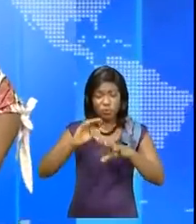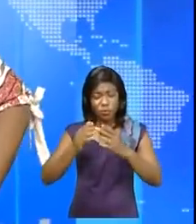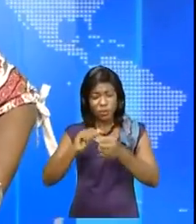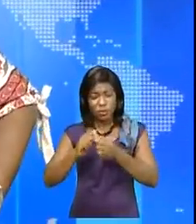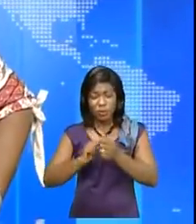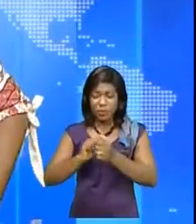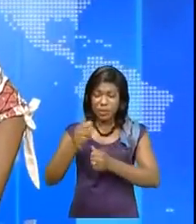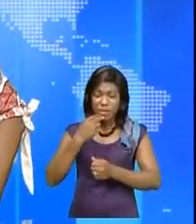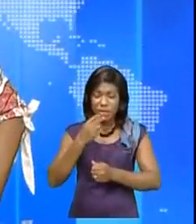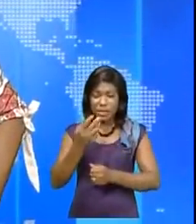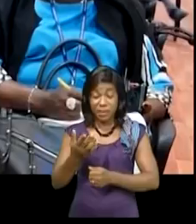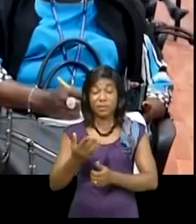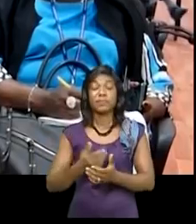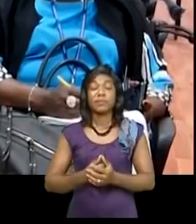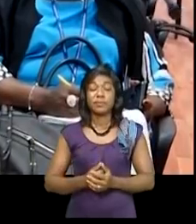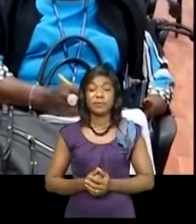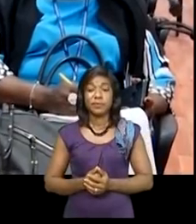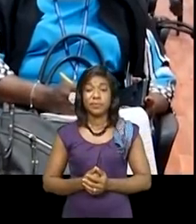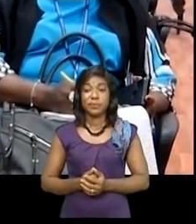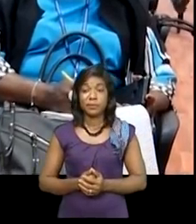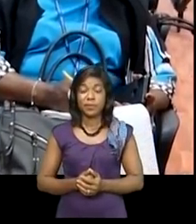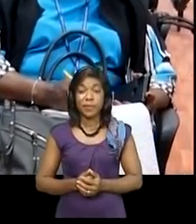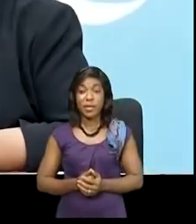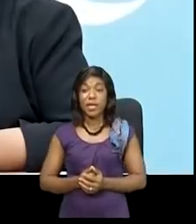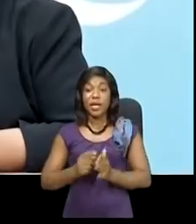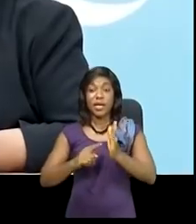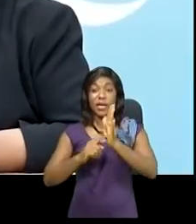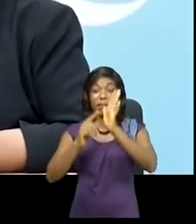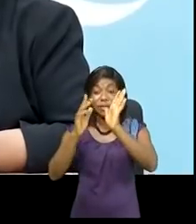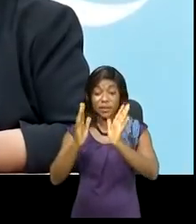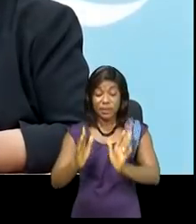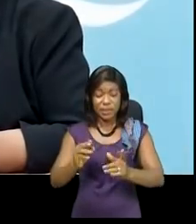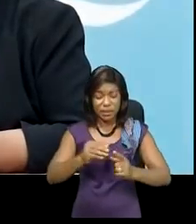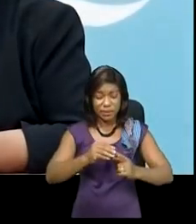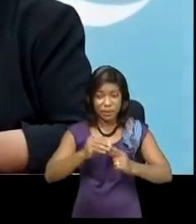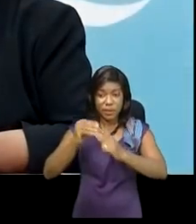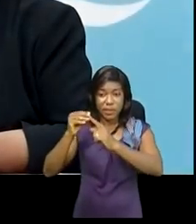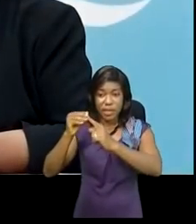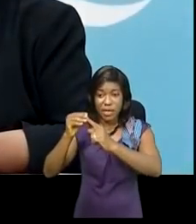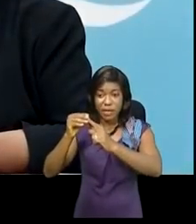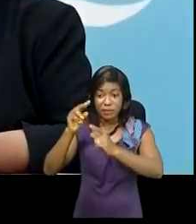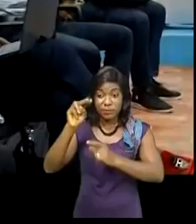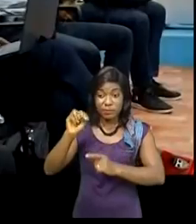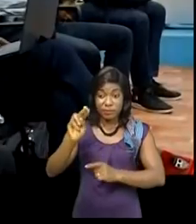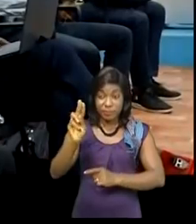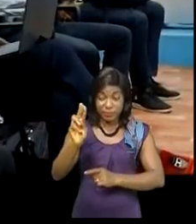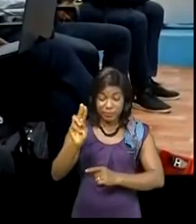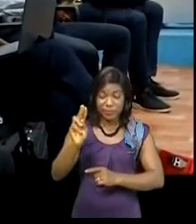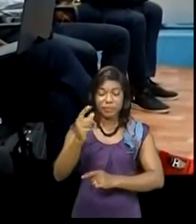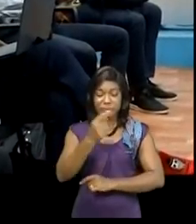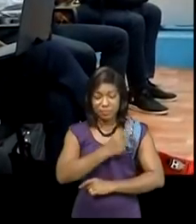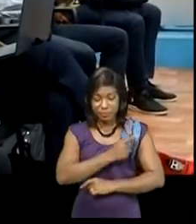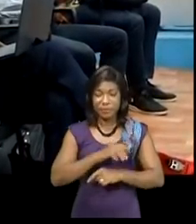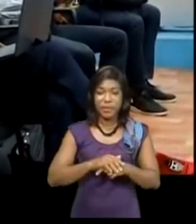Mamita Bangoulou. L'entente spéciale du secrétaire général des Nations Unies, NRDC, au chevet des victimes de l'éruption